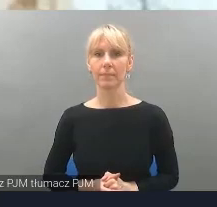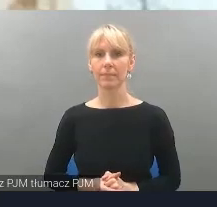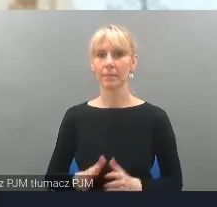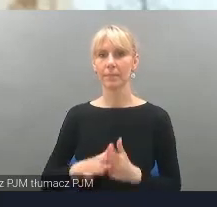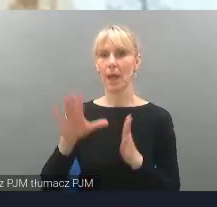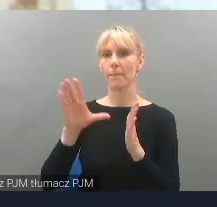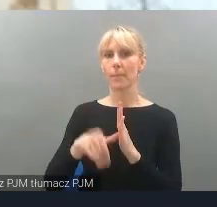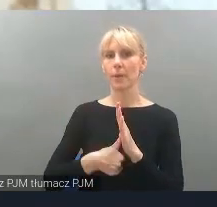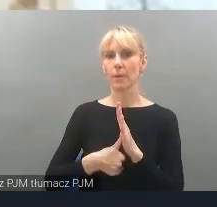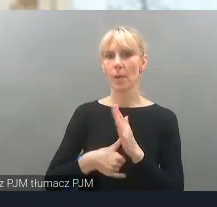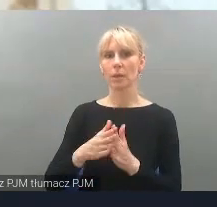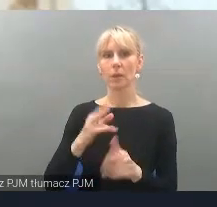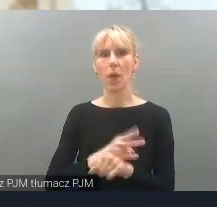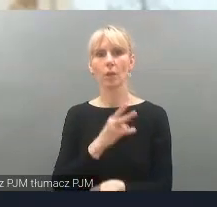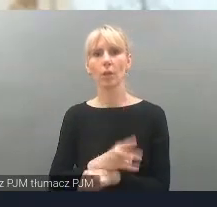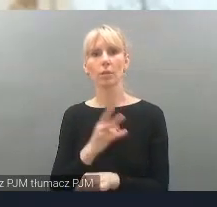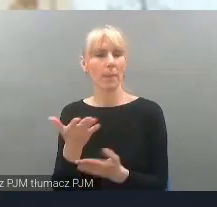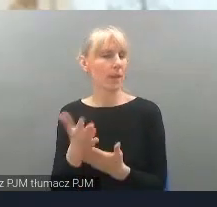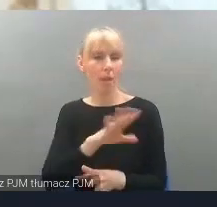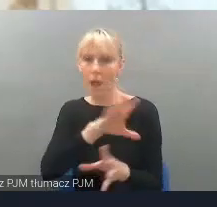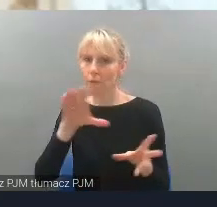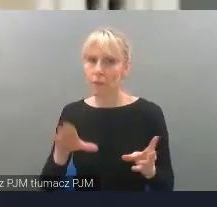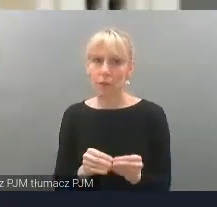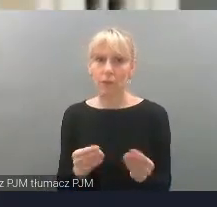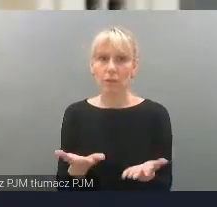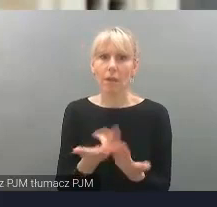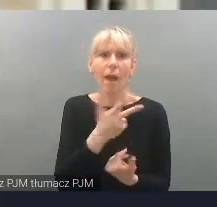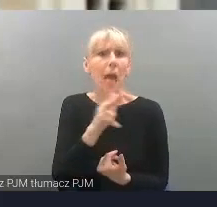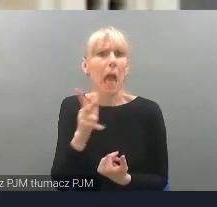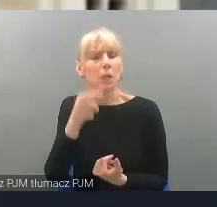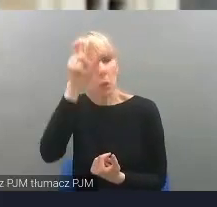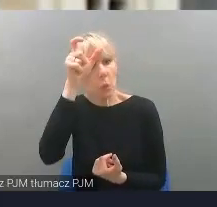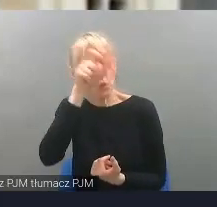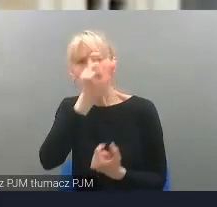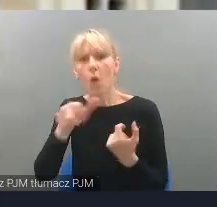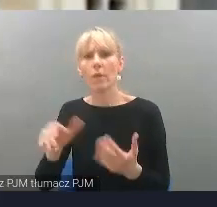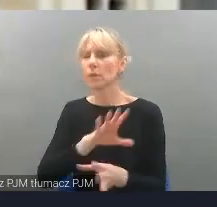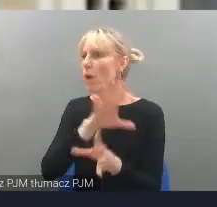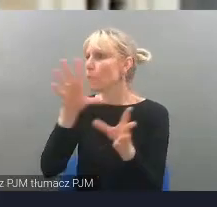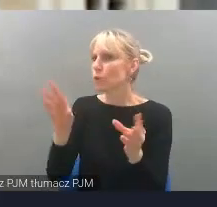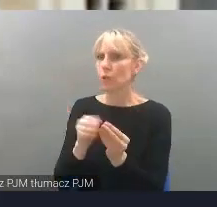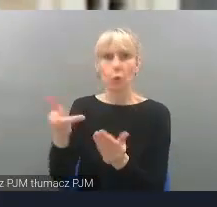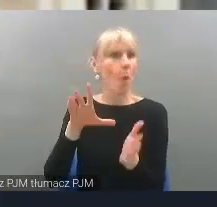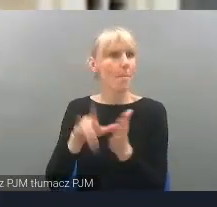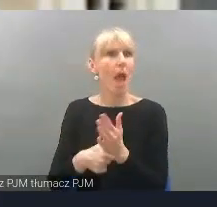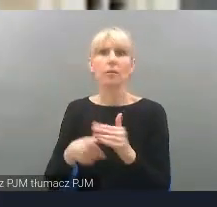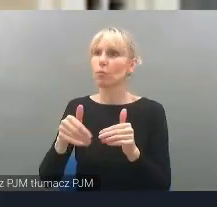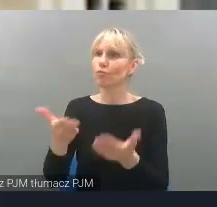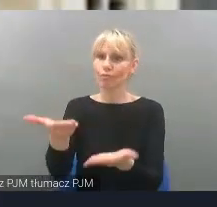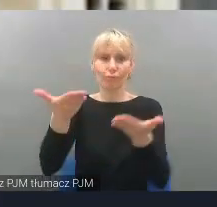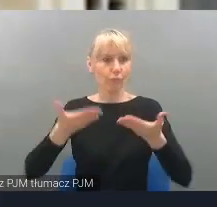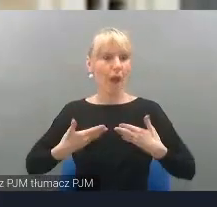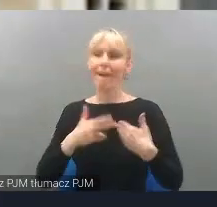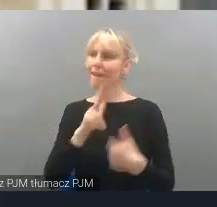Miasto dostępne dla wszystkich jest miastem, który każdy człowiek czuje się odbiorcą wszystkiego, co miasto ma do zaoferowania. To znaczy, że może